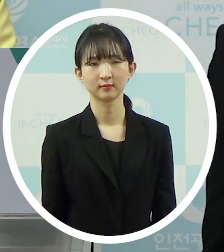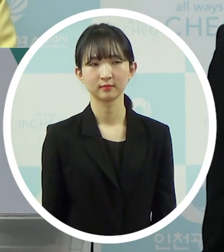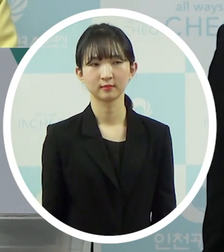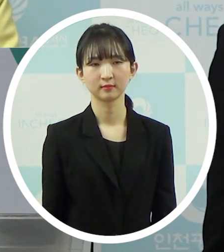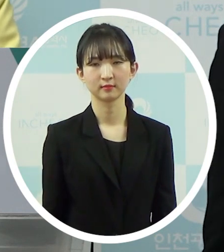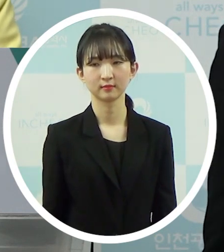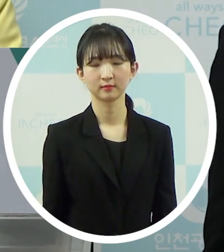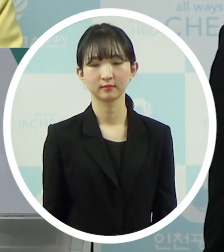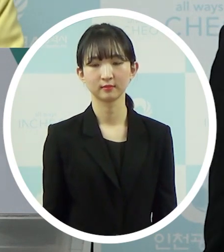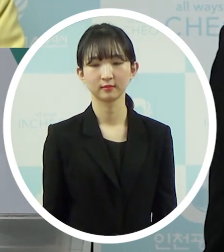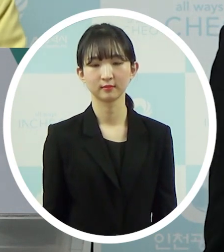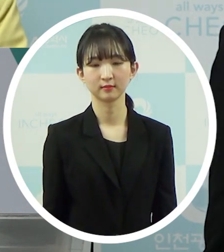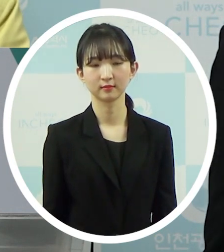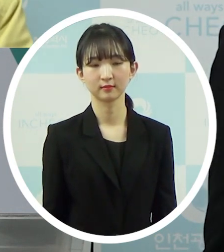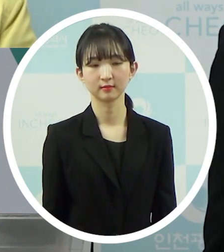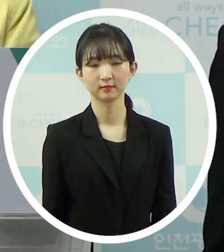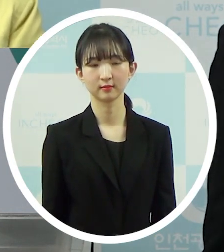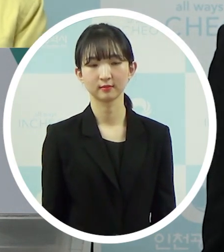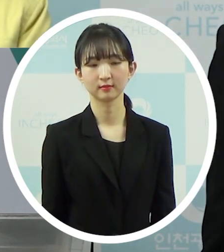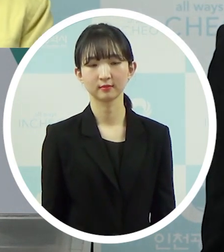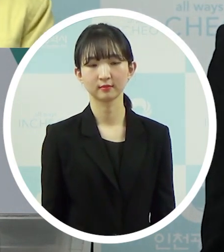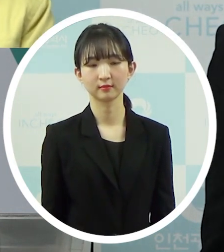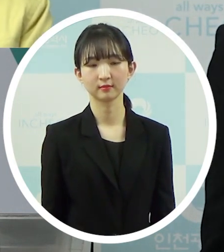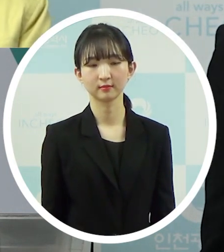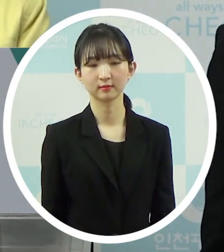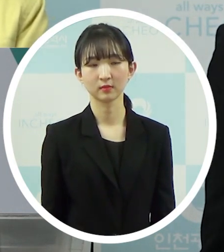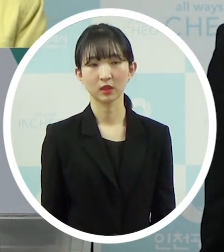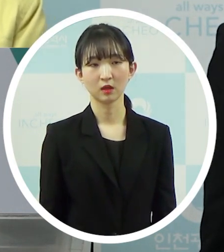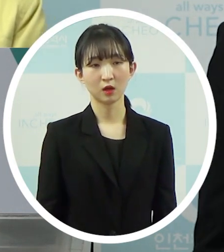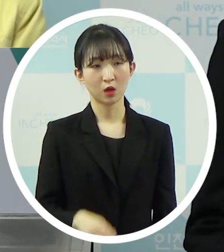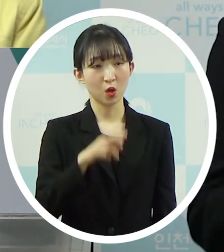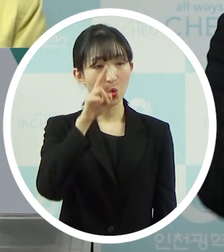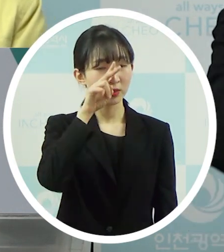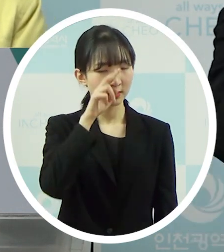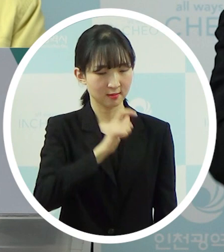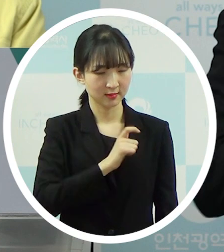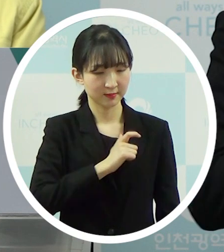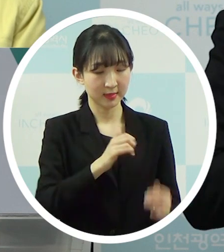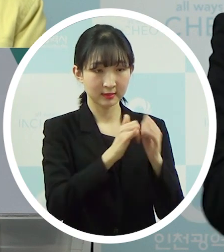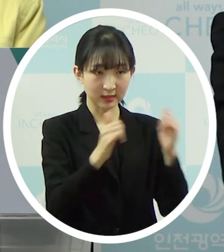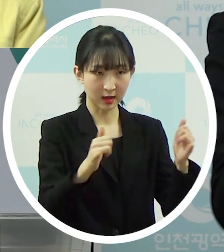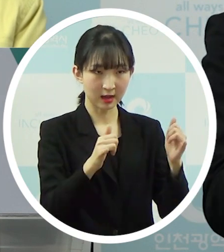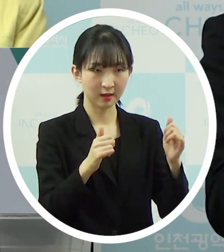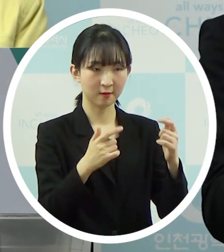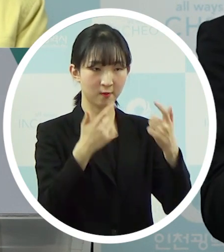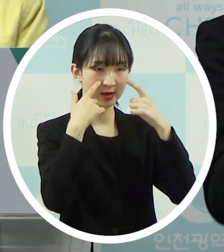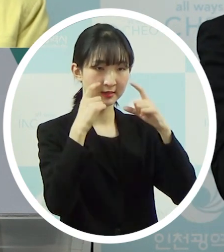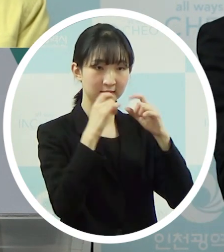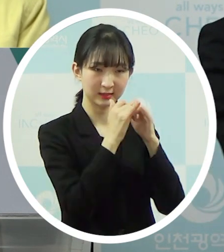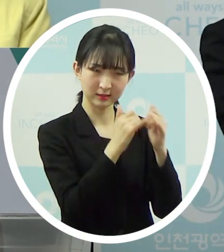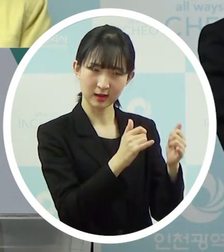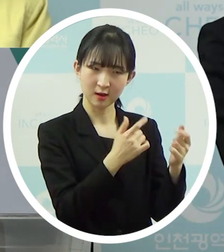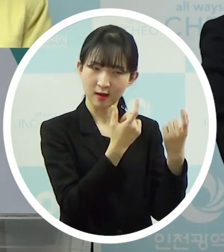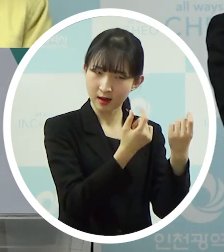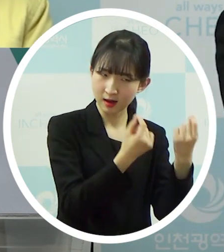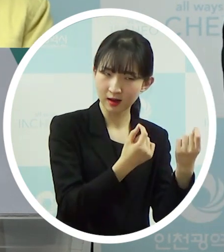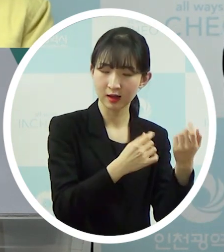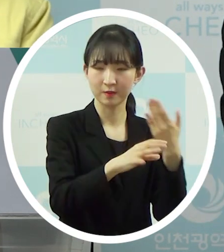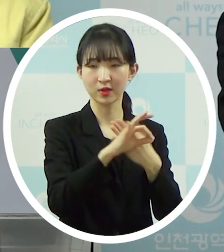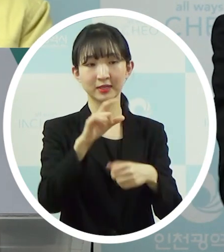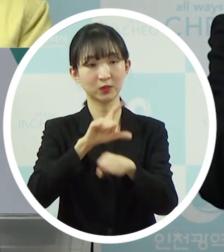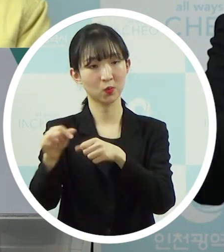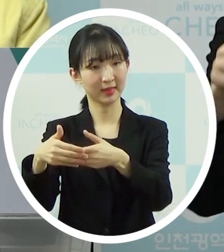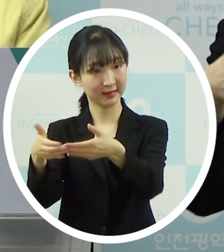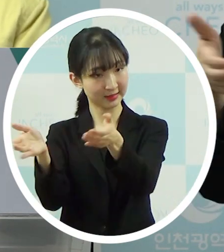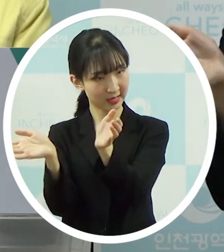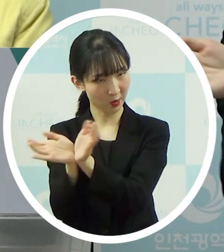그중에서도 그중에서도 확실하게 이번에는 혹시나 양성이 나올 가능성이 있는 데는 사전에 기초단체 기초단체하고